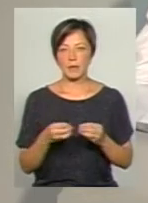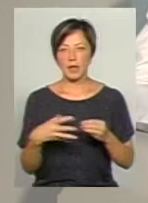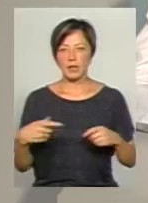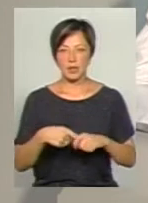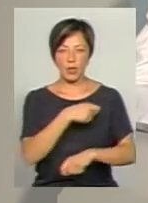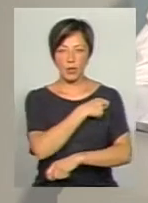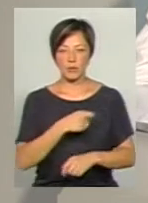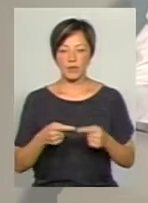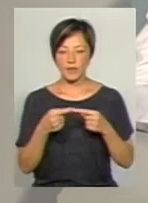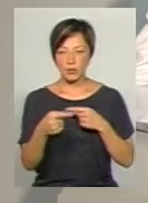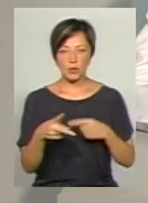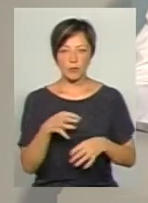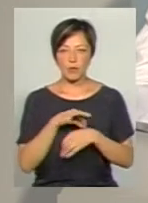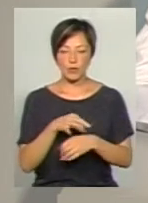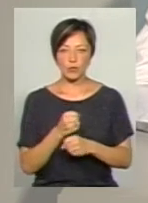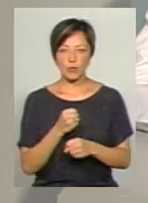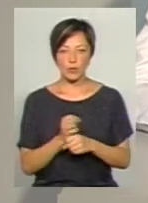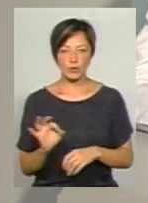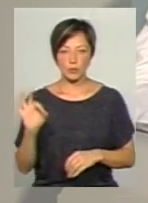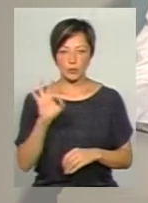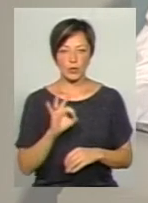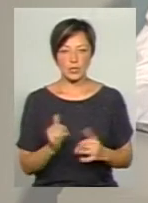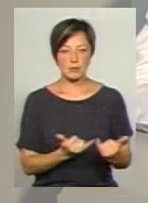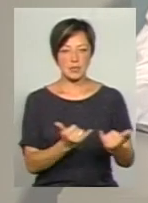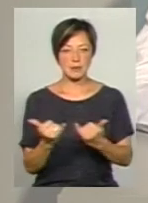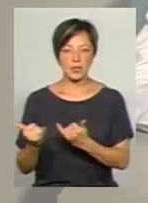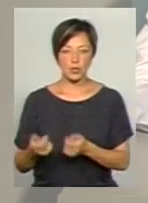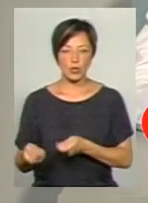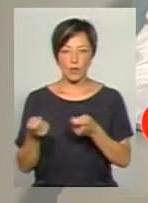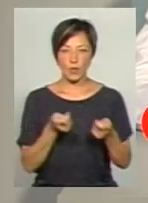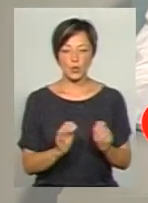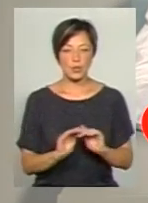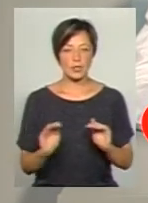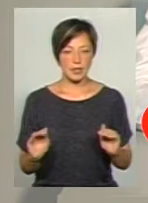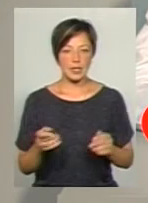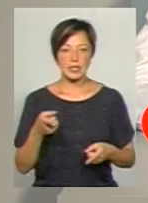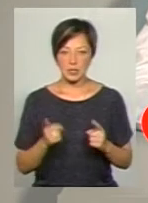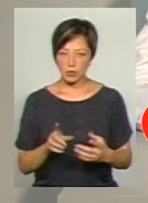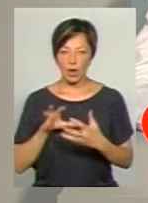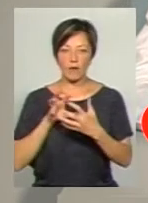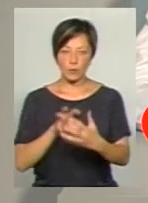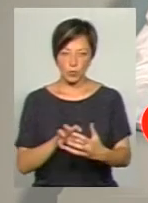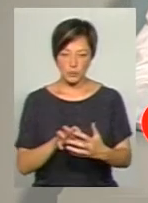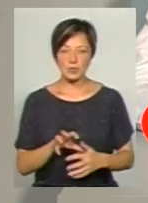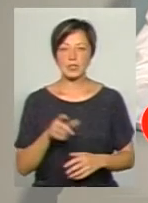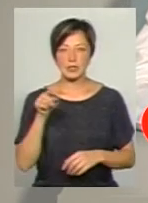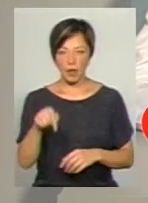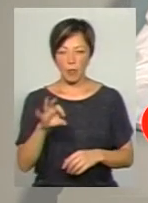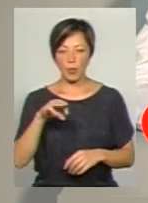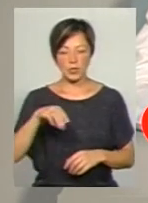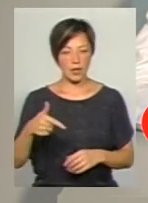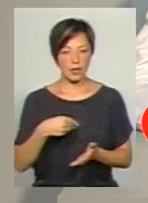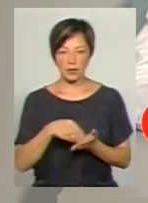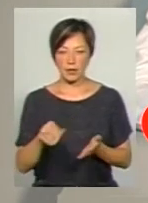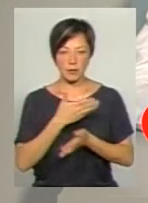і про те, що не проводиться робота стосовно забезпечення довозу дітей. Дійсно, автобуси в Лісогринівецькій громаді не придбані.